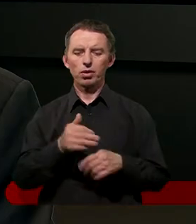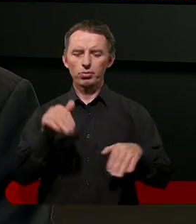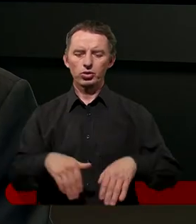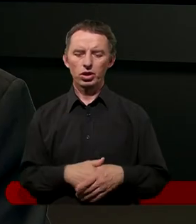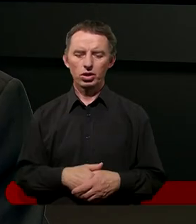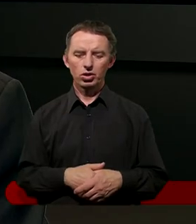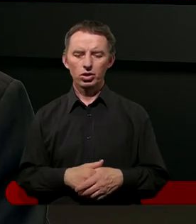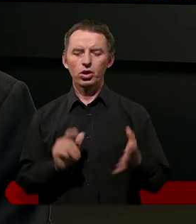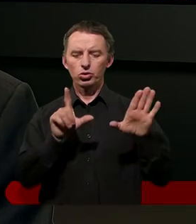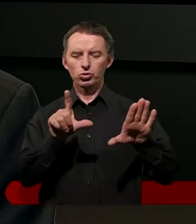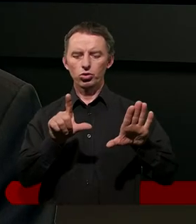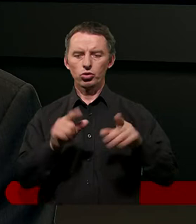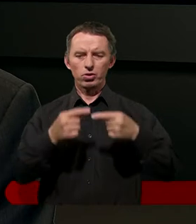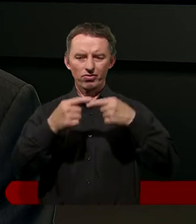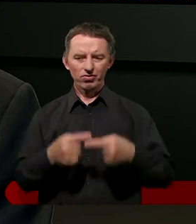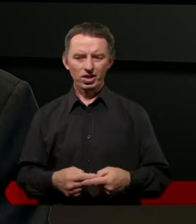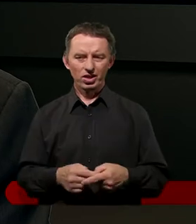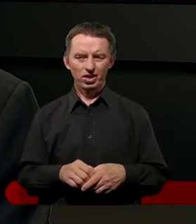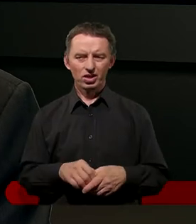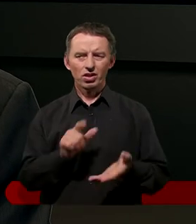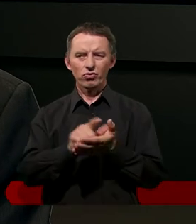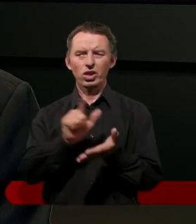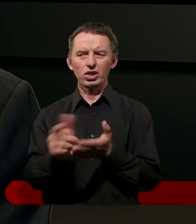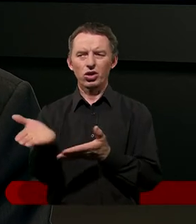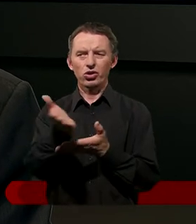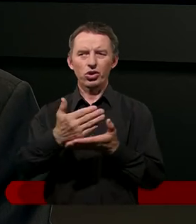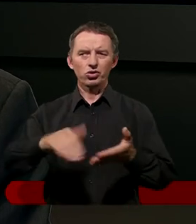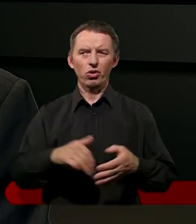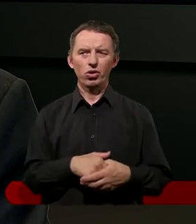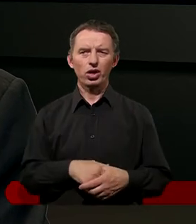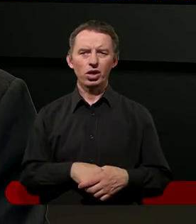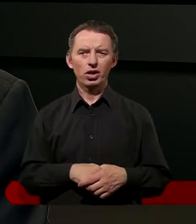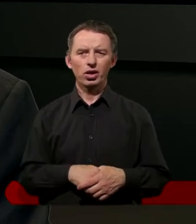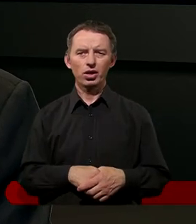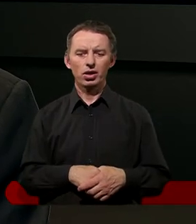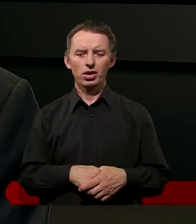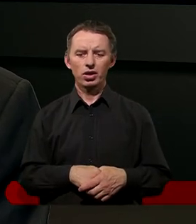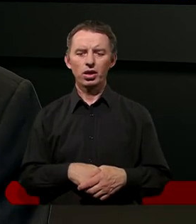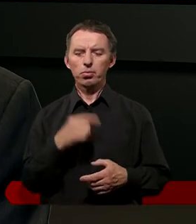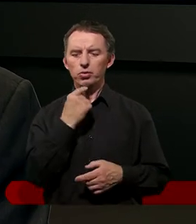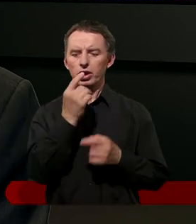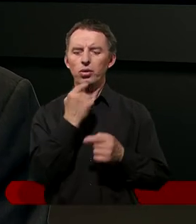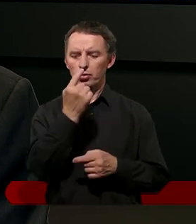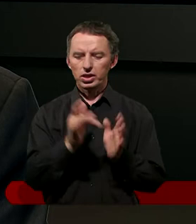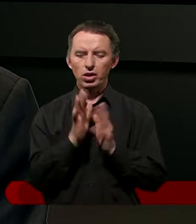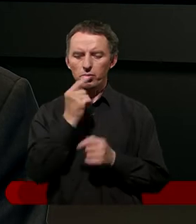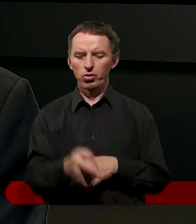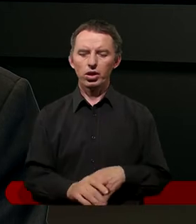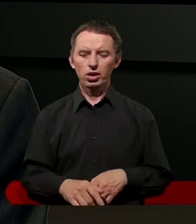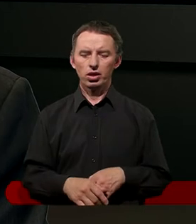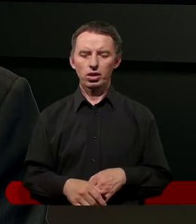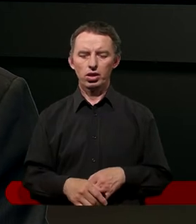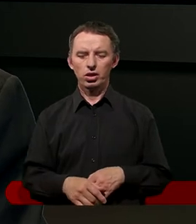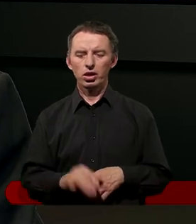siódmy wiersz z dwunastego rozdziału. Jak Jezus odpowiada na